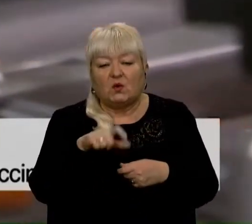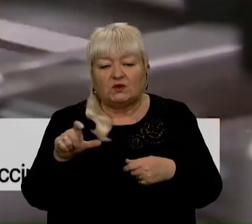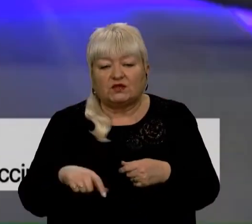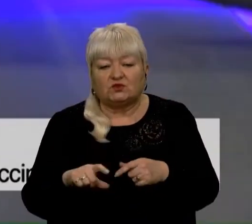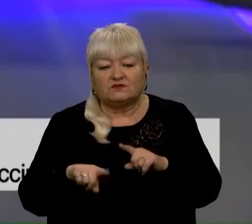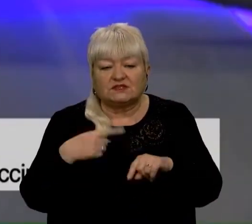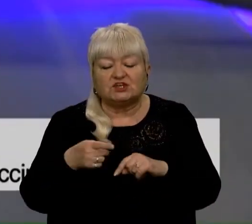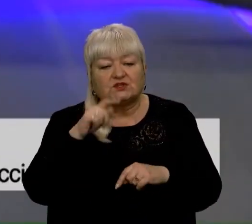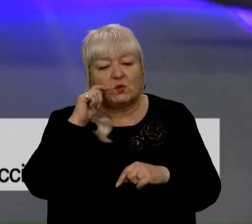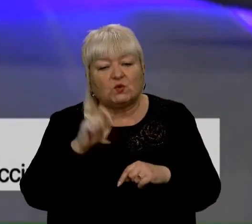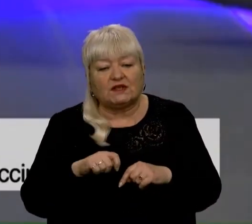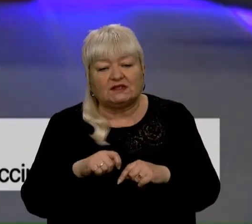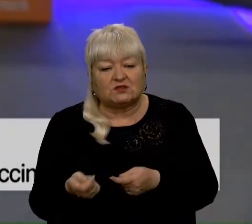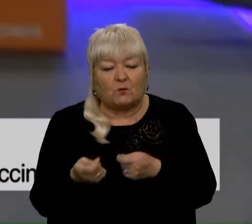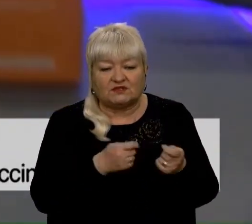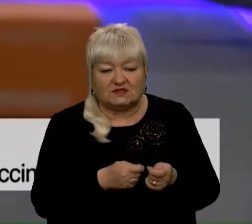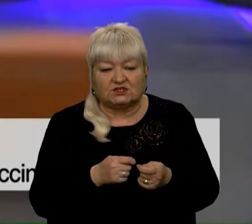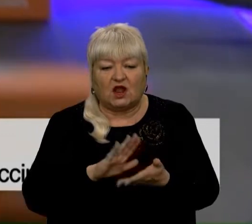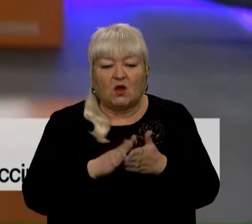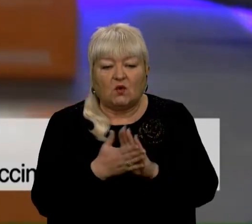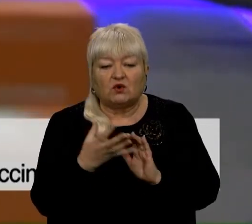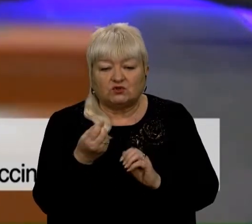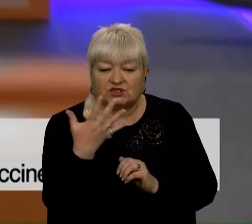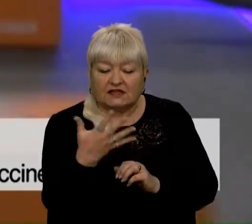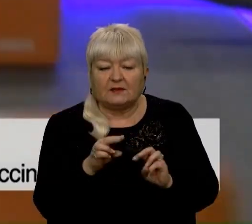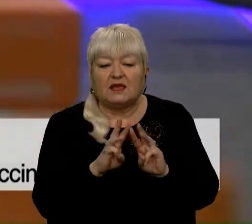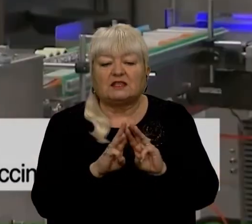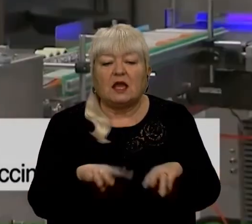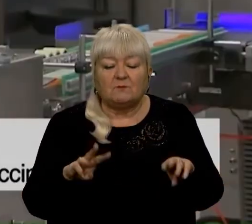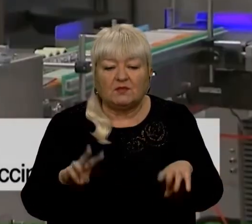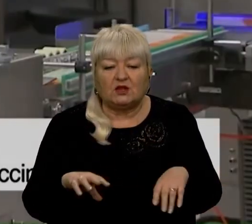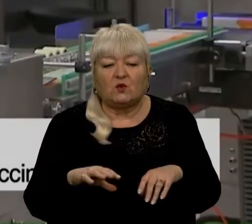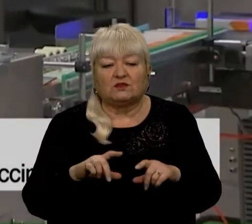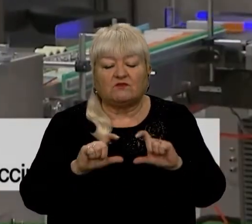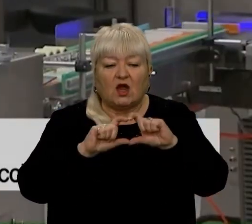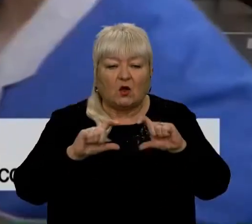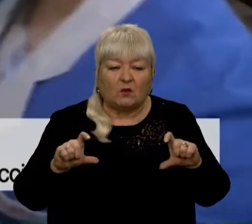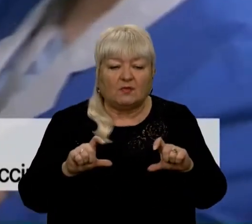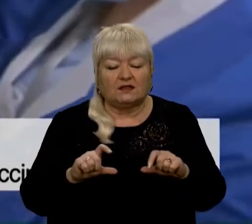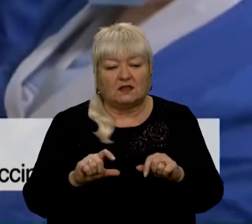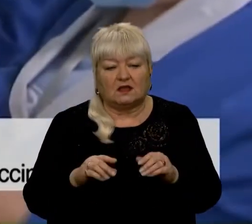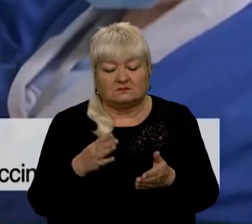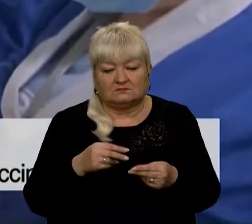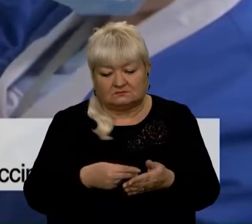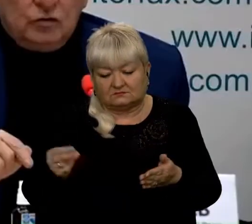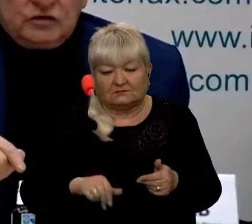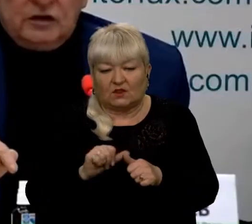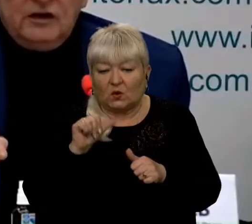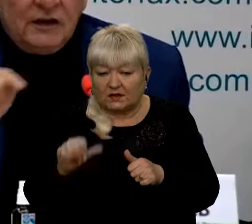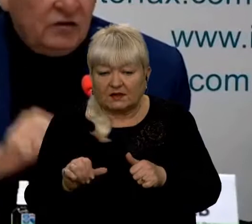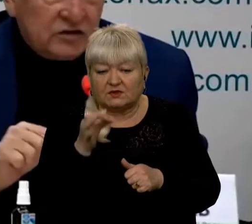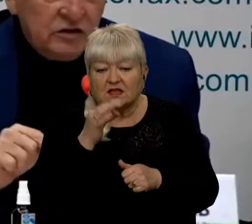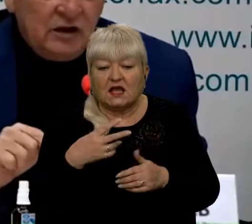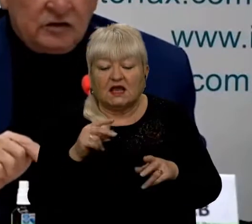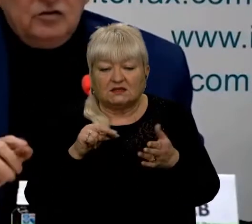постачальника. У году і ще на 5 мільйонів доз група фармкомпаній «Лекхім» уклала окремо. Озвучили й ціну однієї